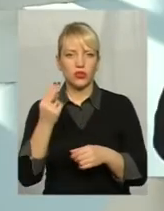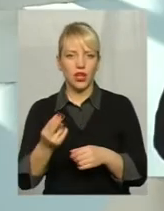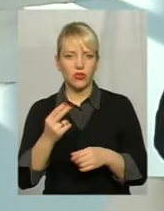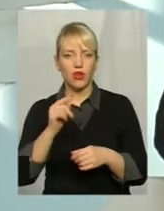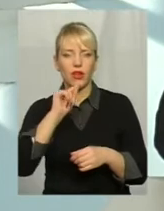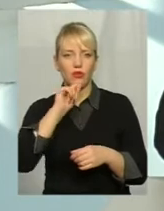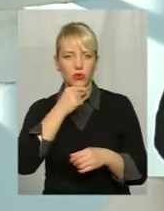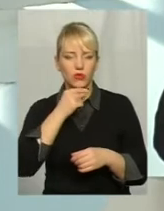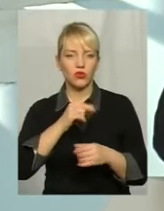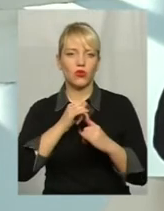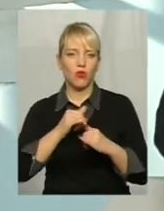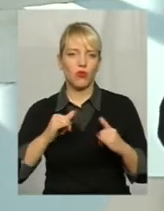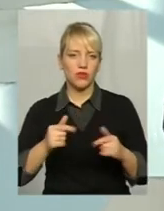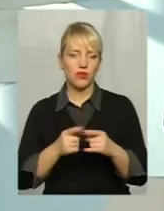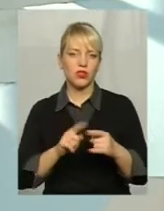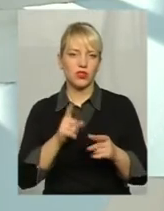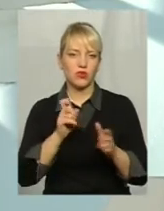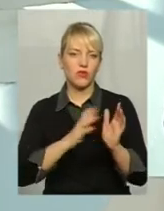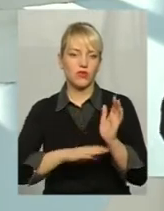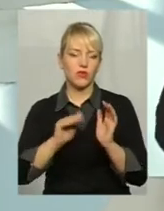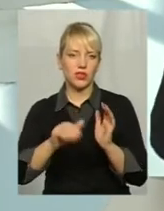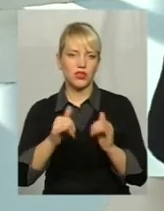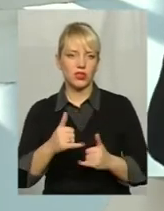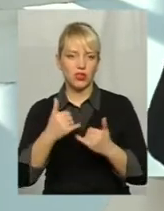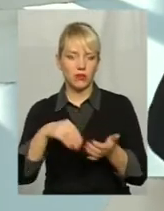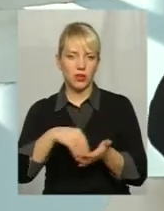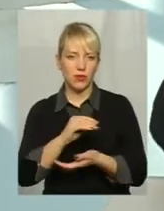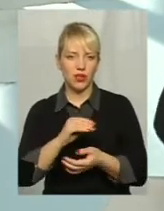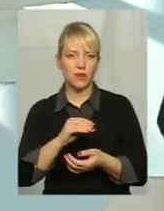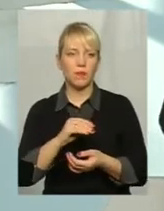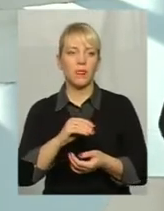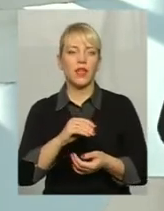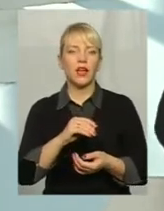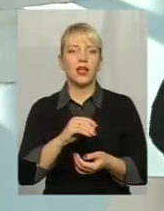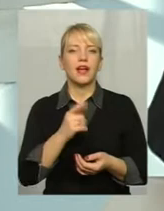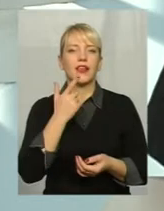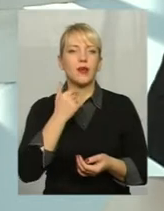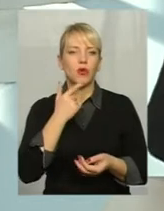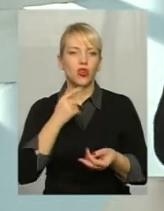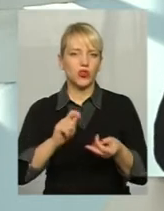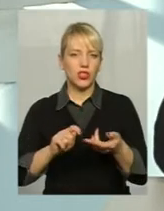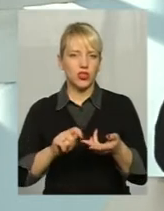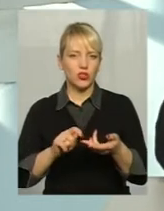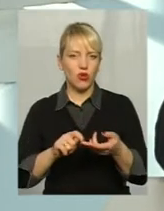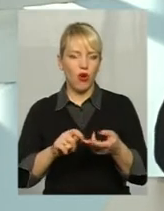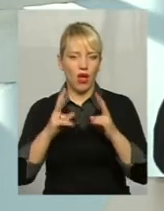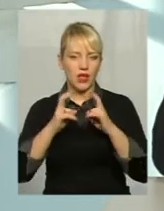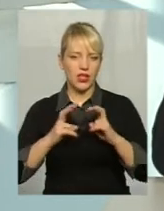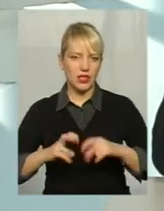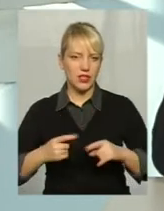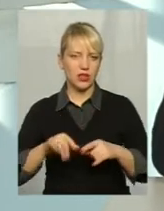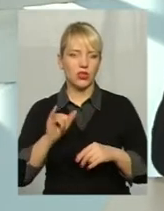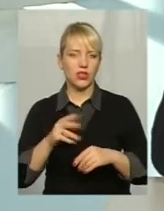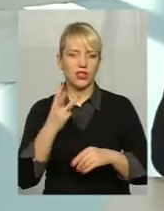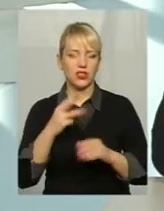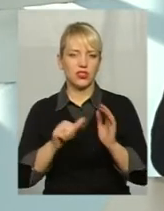розвитку, це 190 тисяч Для придбання гематологічного аналізатора І 36